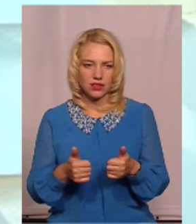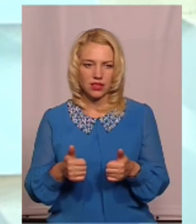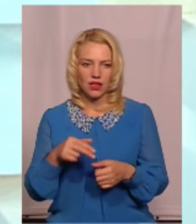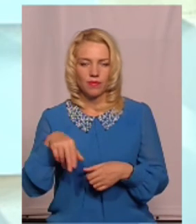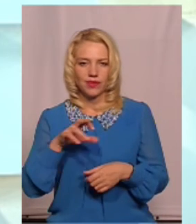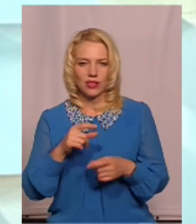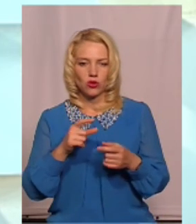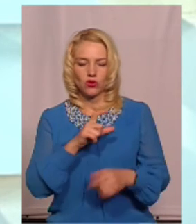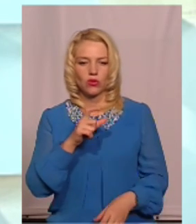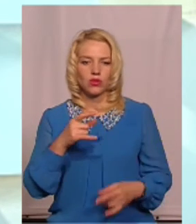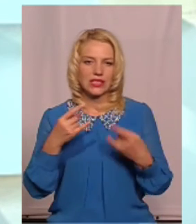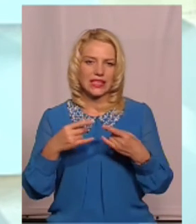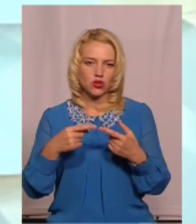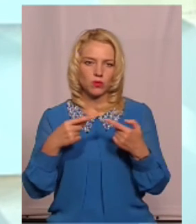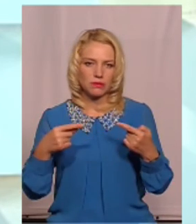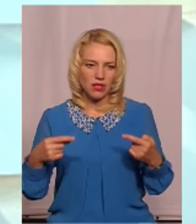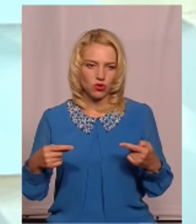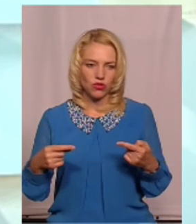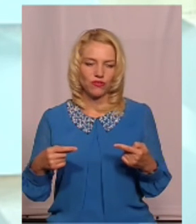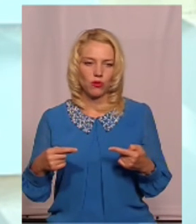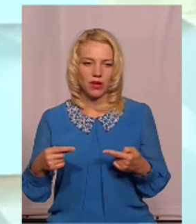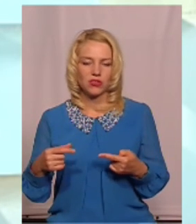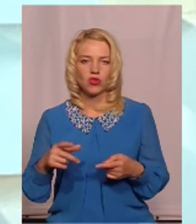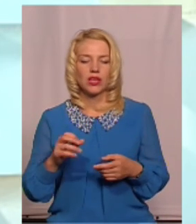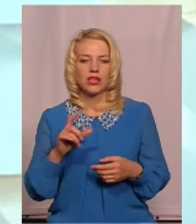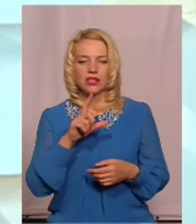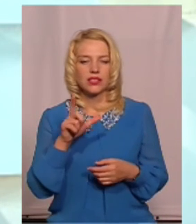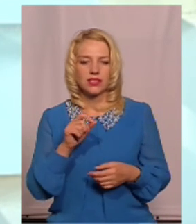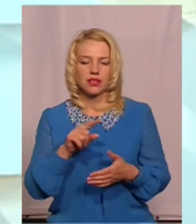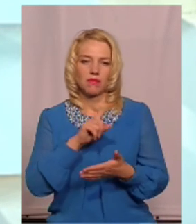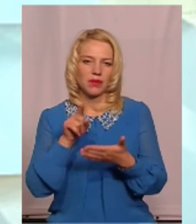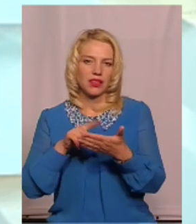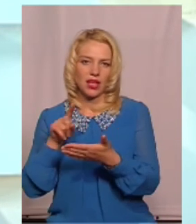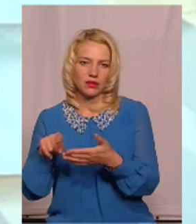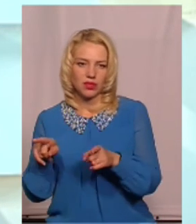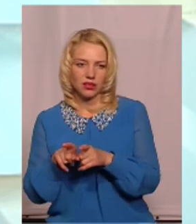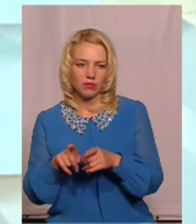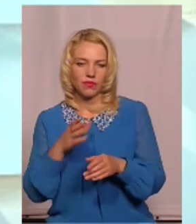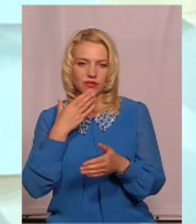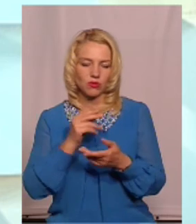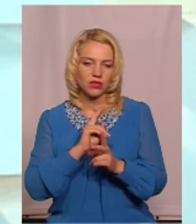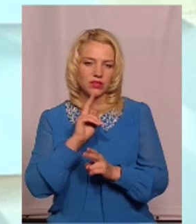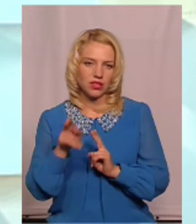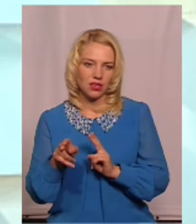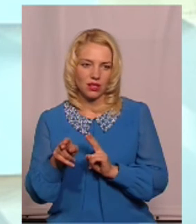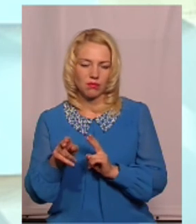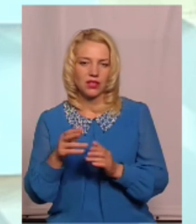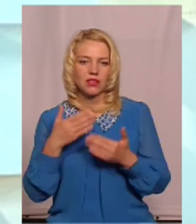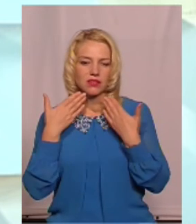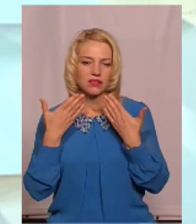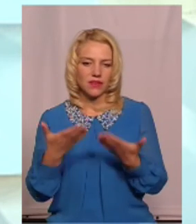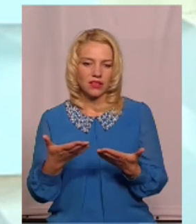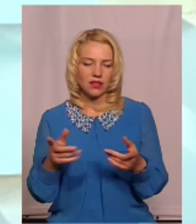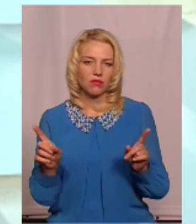до засобів масової інформації з викленням подібних запитань зі своїми скаргами, зверненнями,